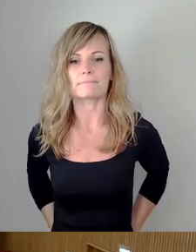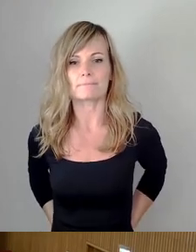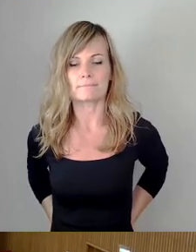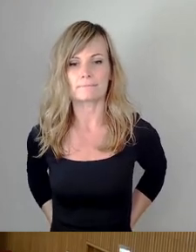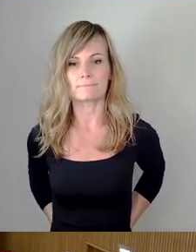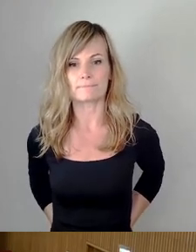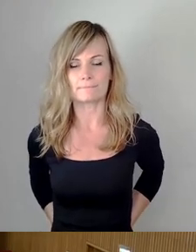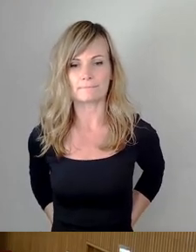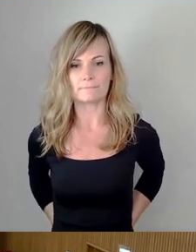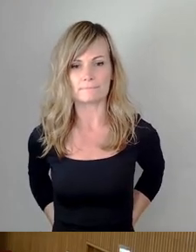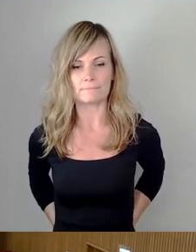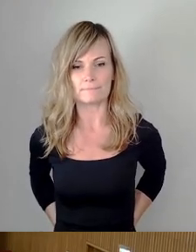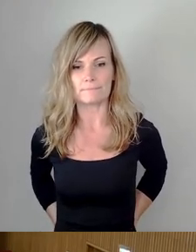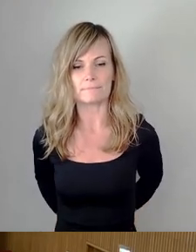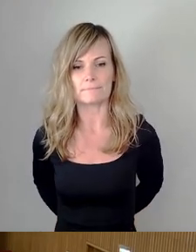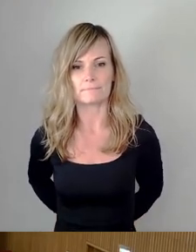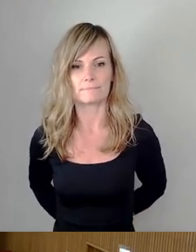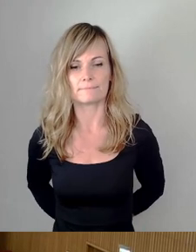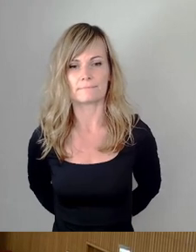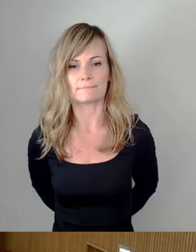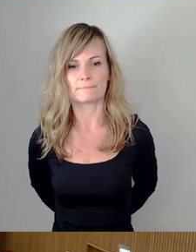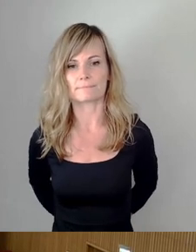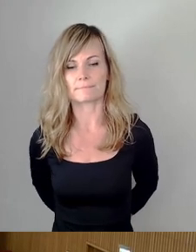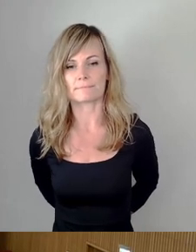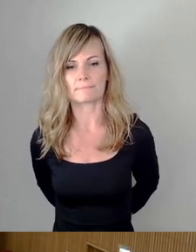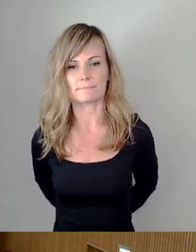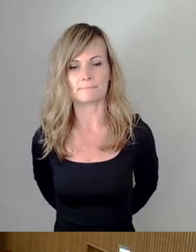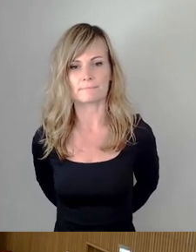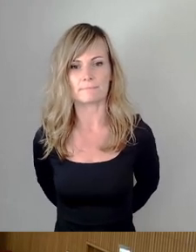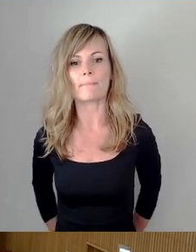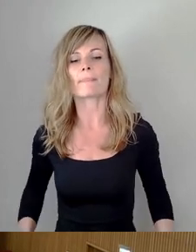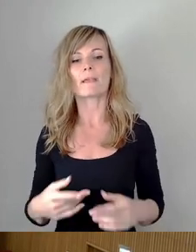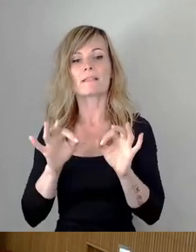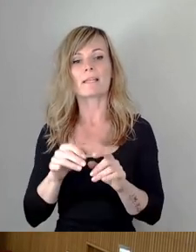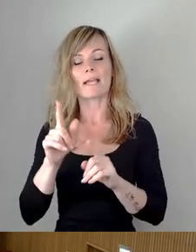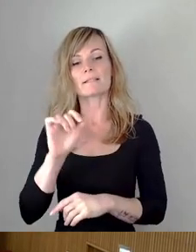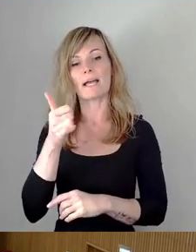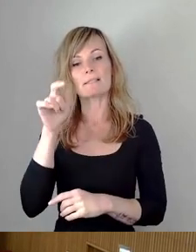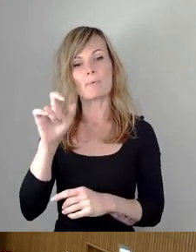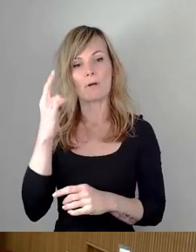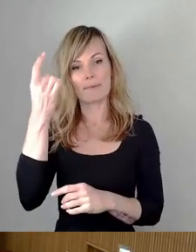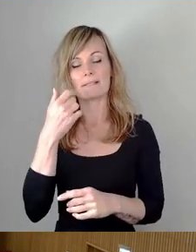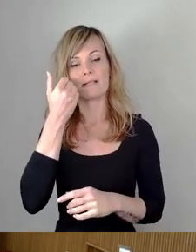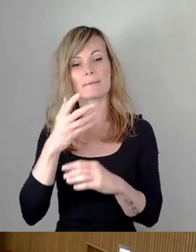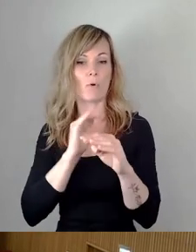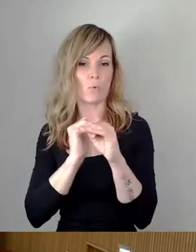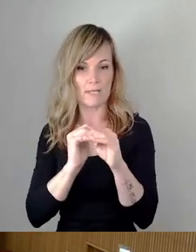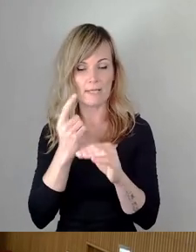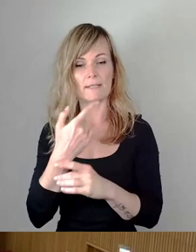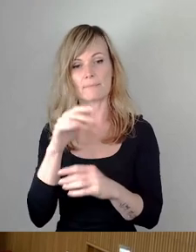Sehr geehrter Herr Erster Bürgermeister, liebe Kolleginnen und Kollegen, liebe Zuschauer am Livestream.